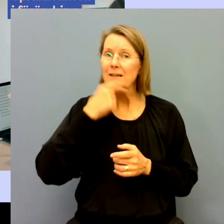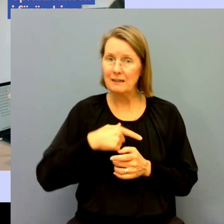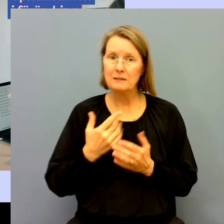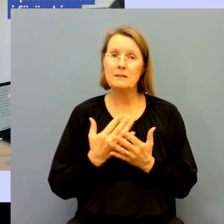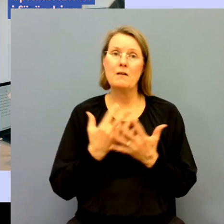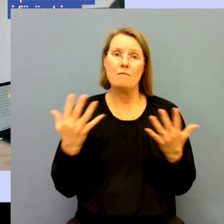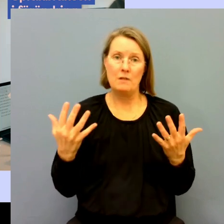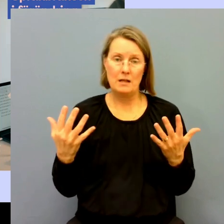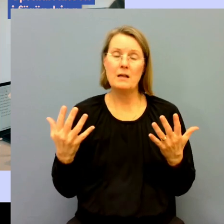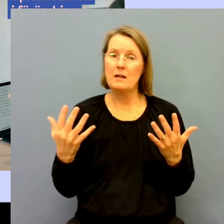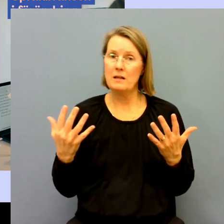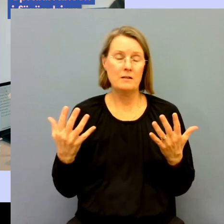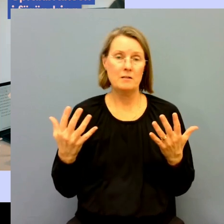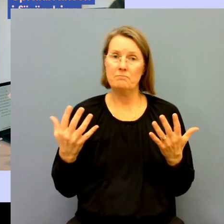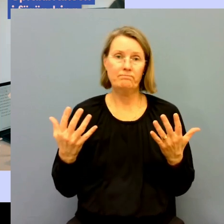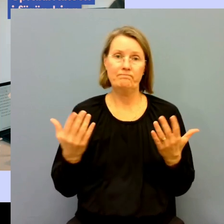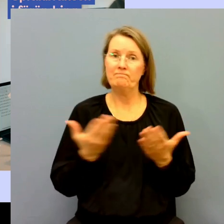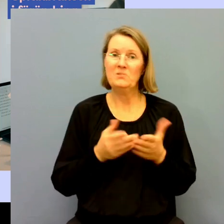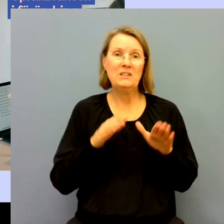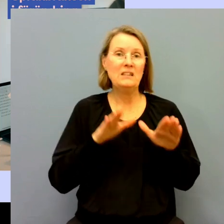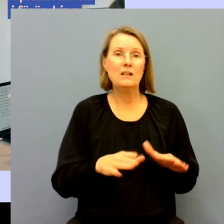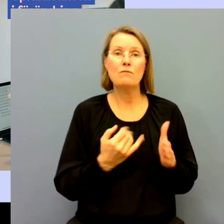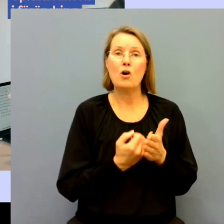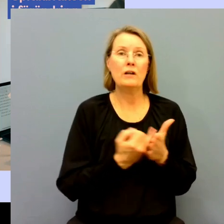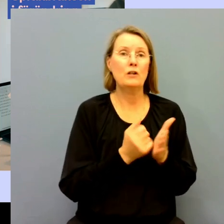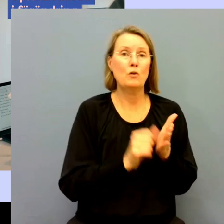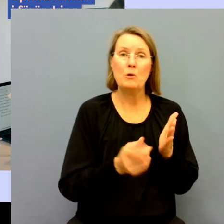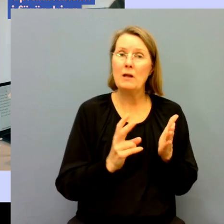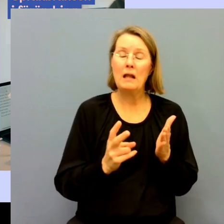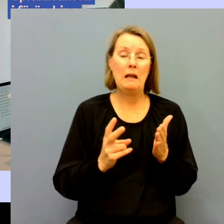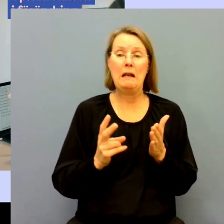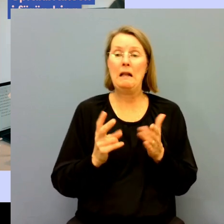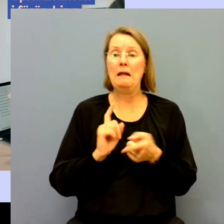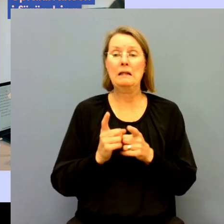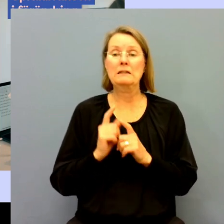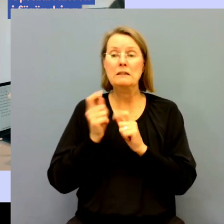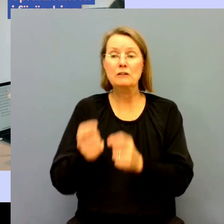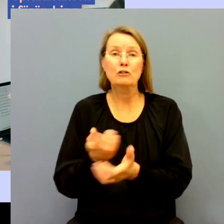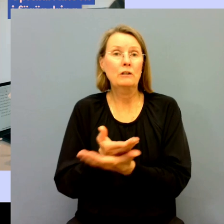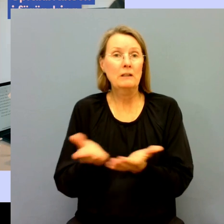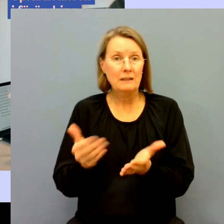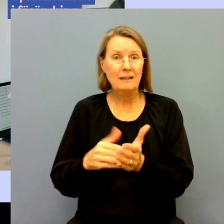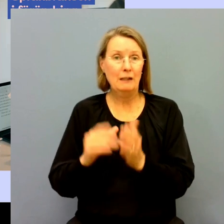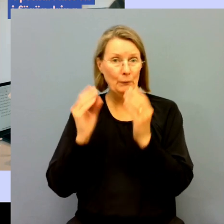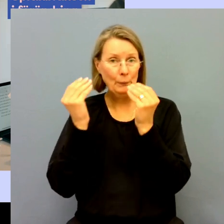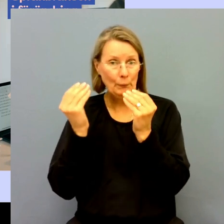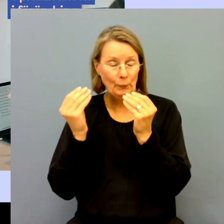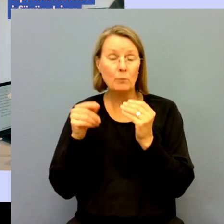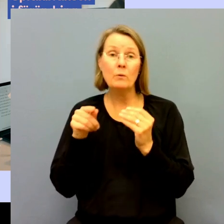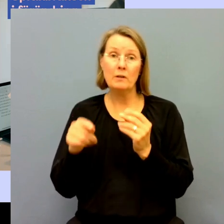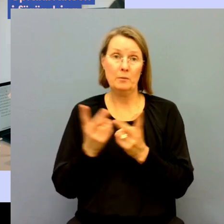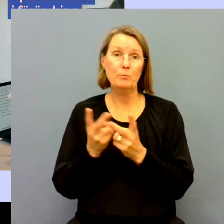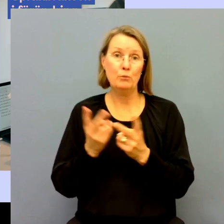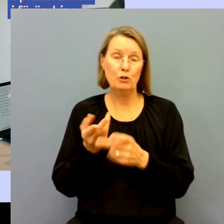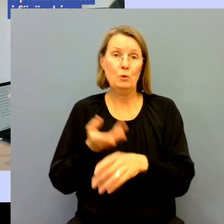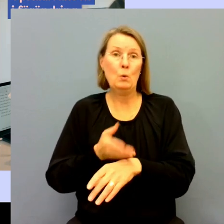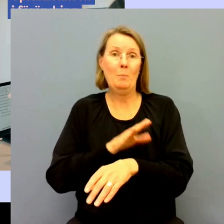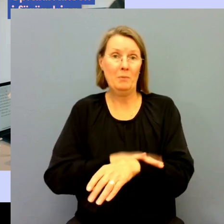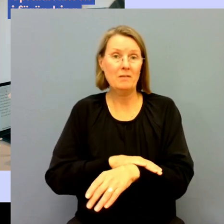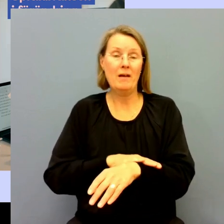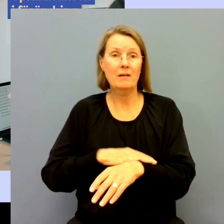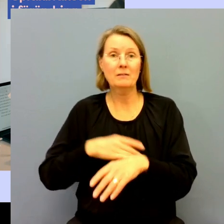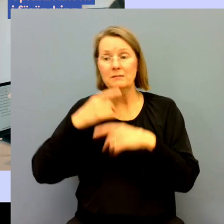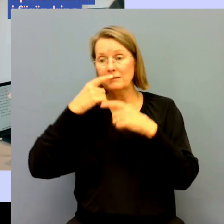att fler kommer välja att lämna yrket eller inte söka sig till utbildningarna. Och det skulle ju förstås innebära ett jättestort